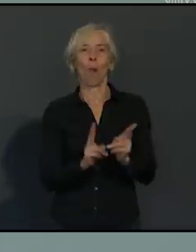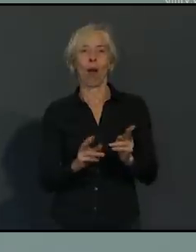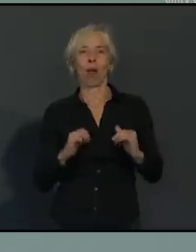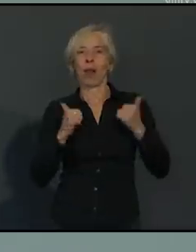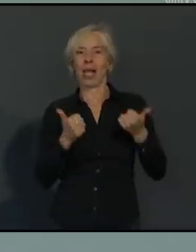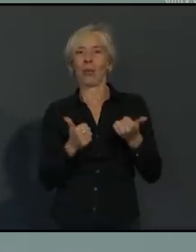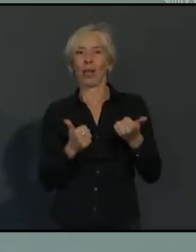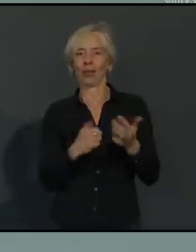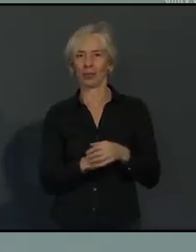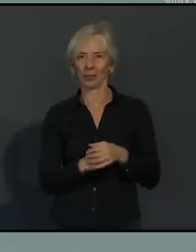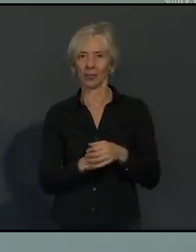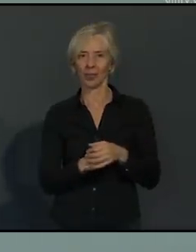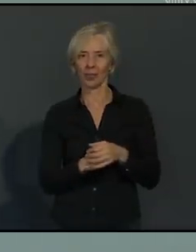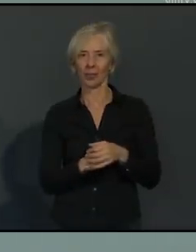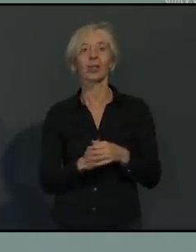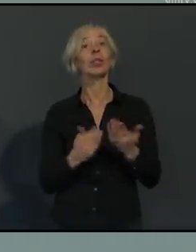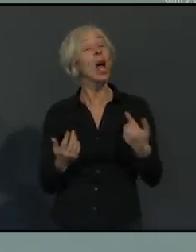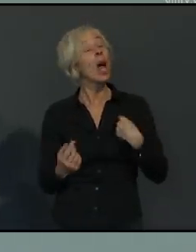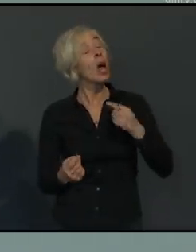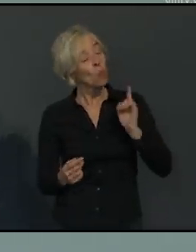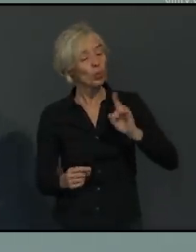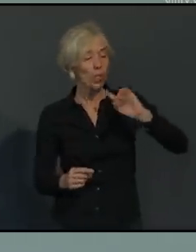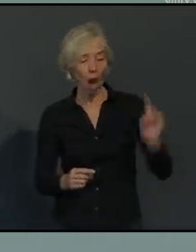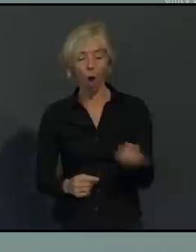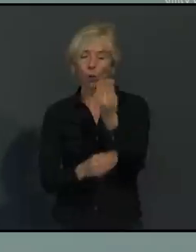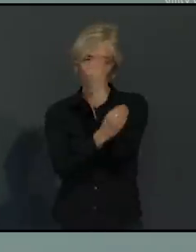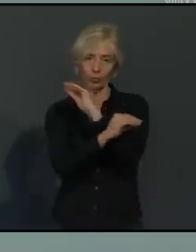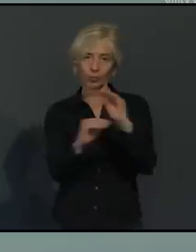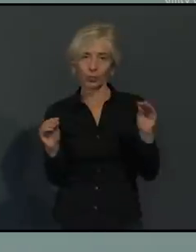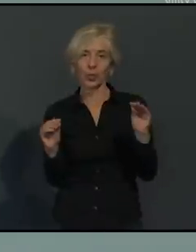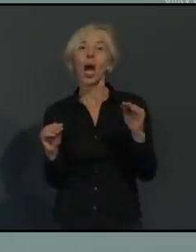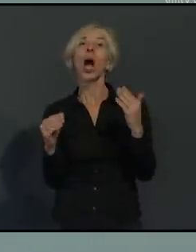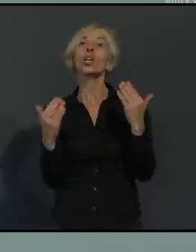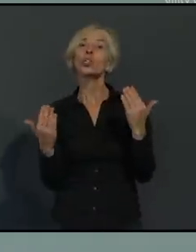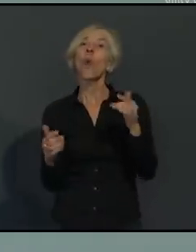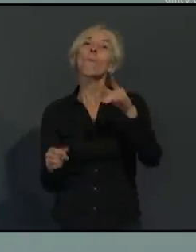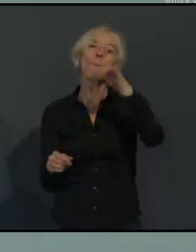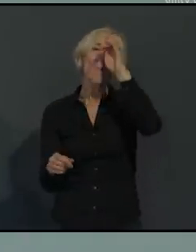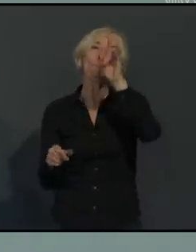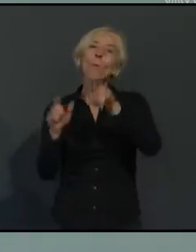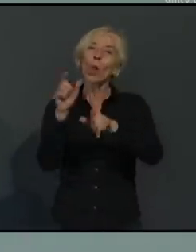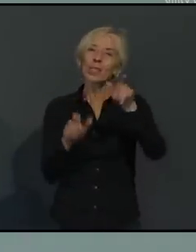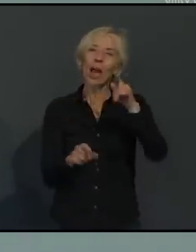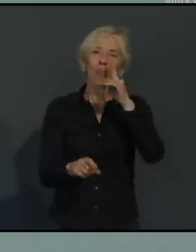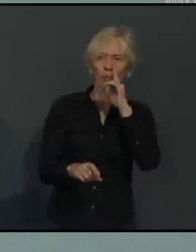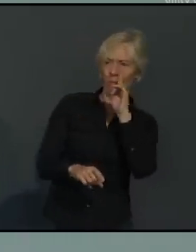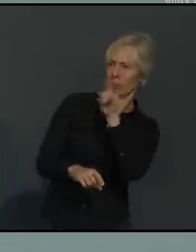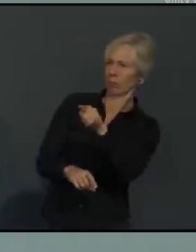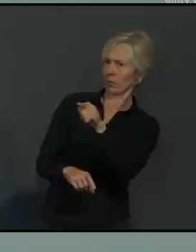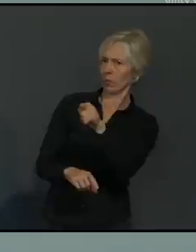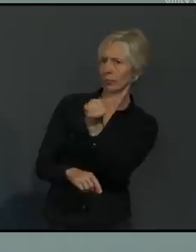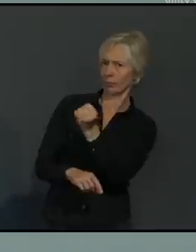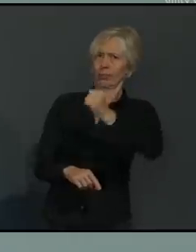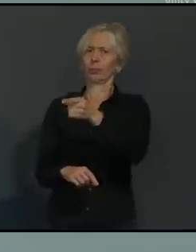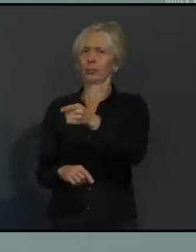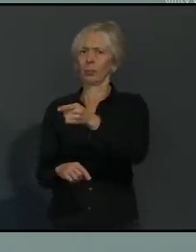mögliche Messensspielraum der Polizei bei Fehlverhalten oder bei Verstößen wegzuschauen oder auch mal, so wie sie es in der Vergangenheit